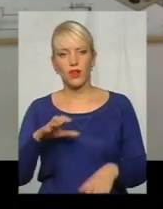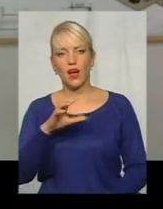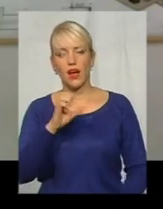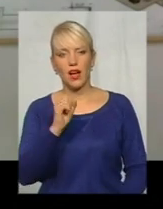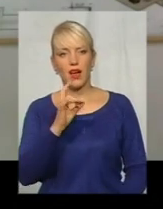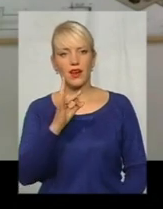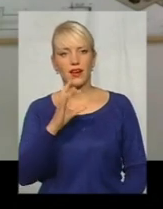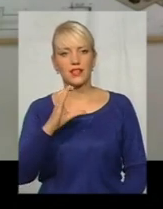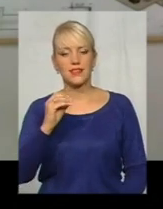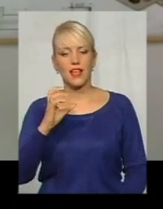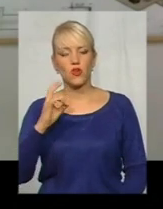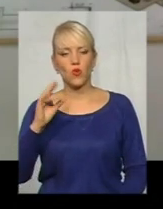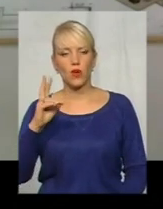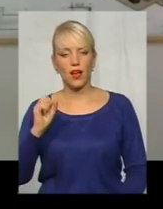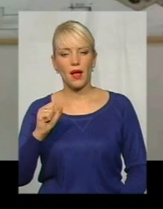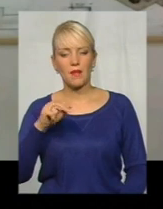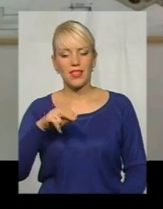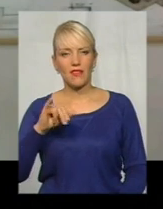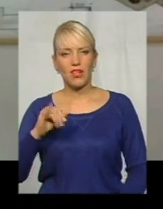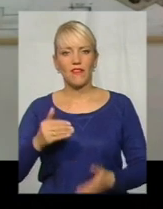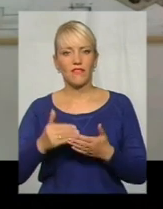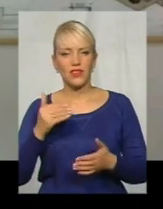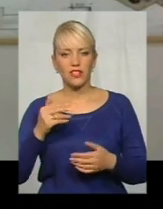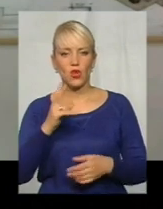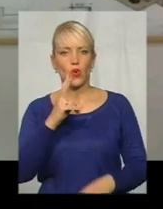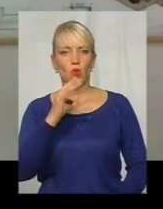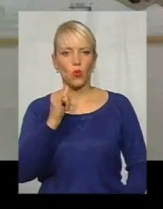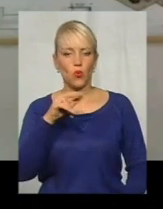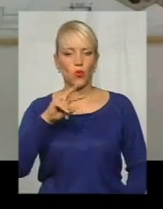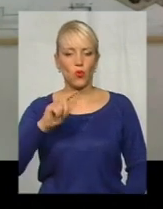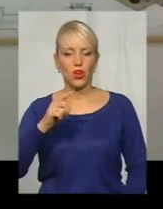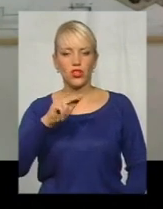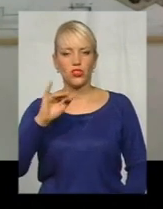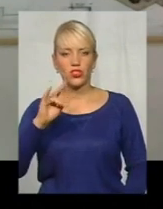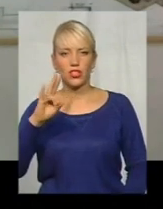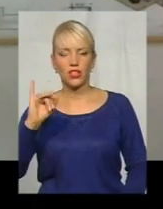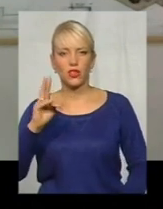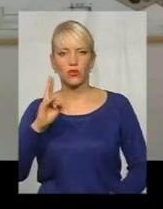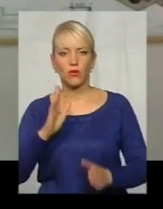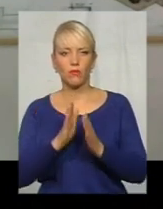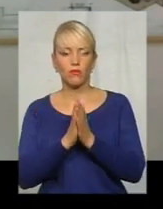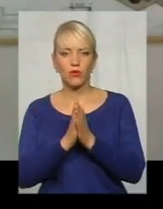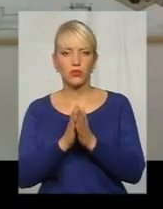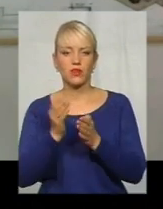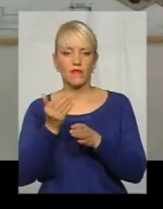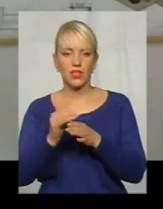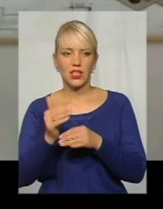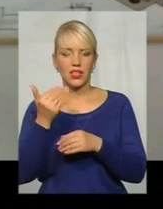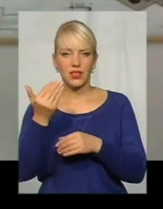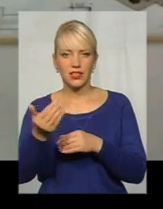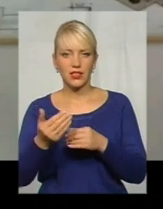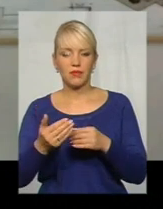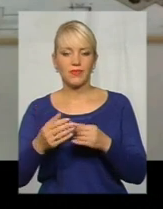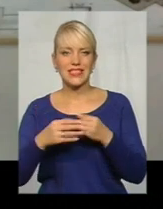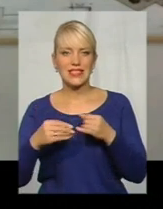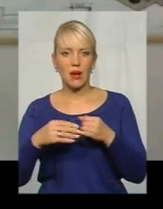Петра Івановича, від жителів села Кульчини, які просять виділити їм земельну ділянку для ведення фермерського господарства, і